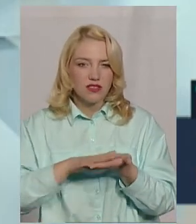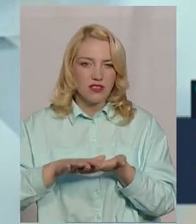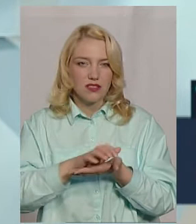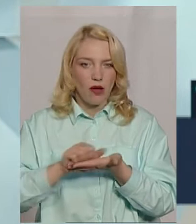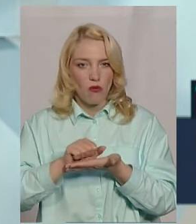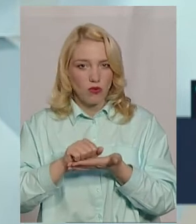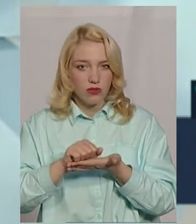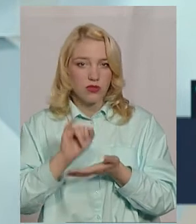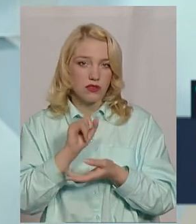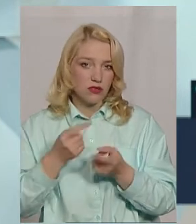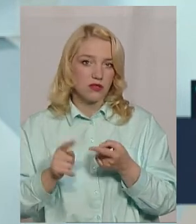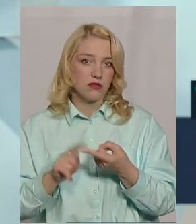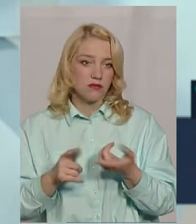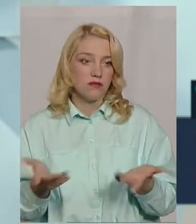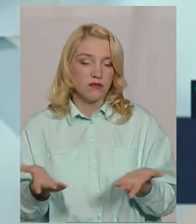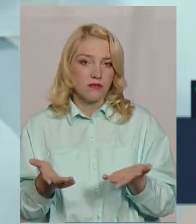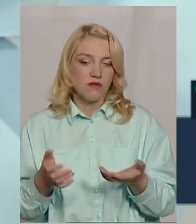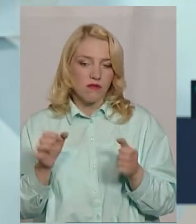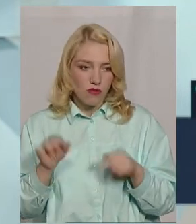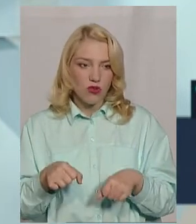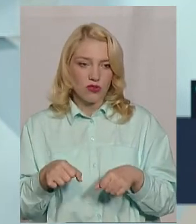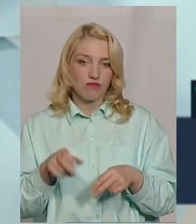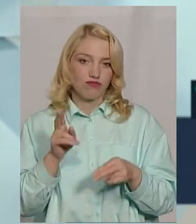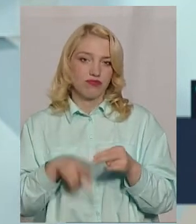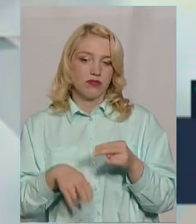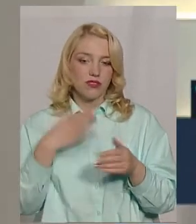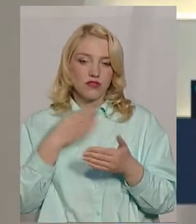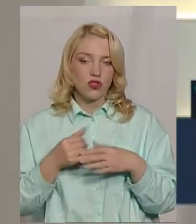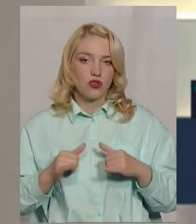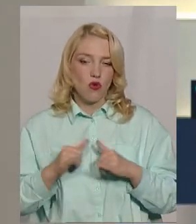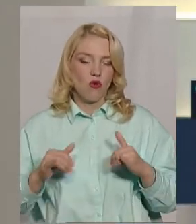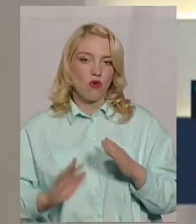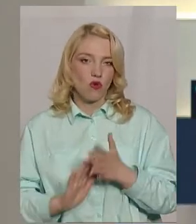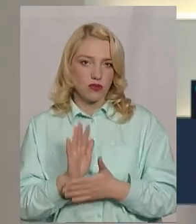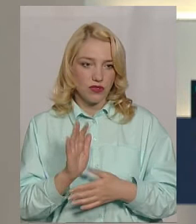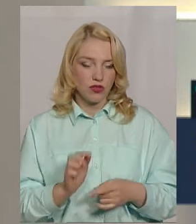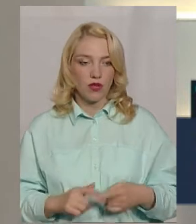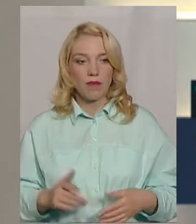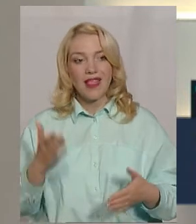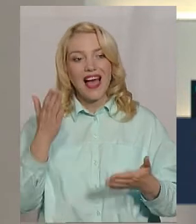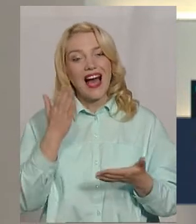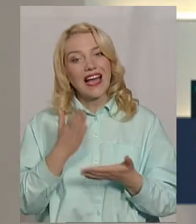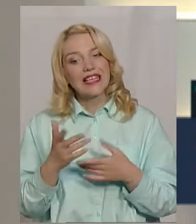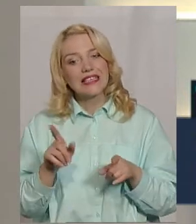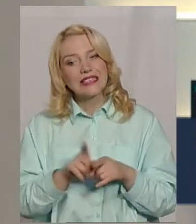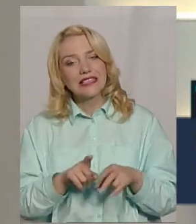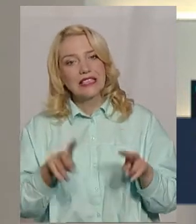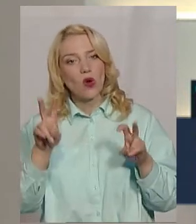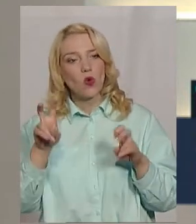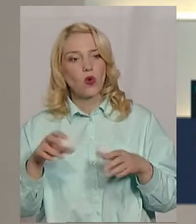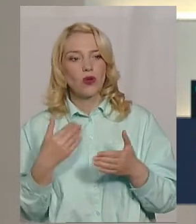замолити, вони можуть, ну, прикоротити свірку. А є такі культури, яким от ця велика вода навіть на користь?